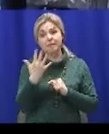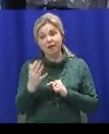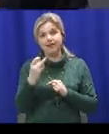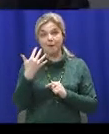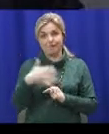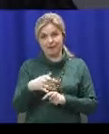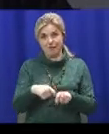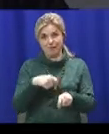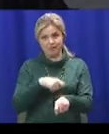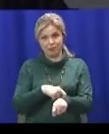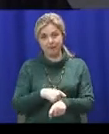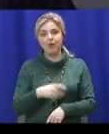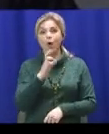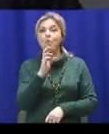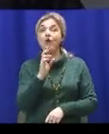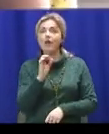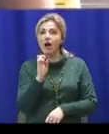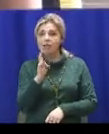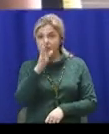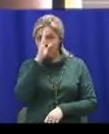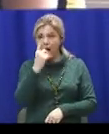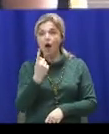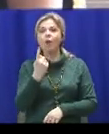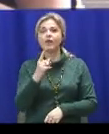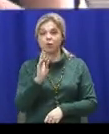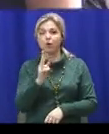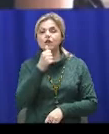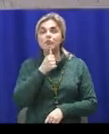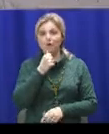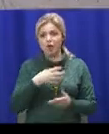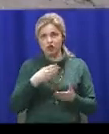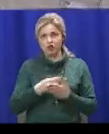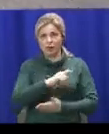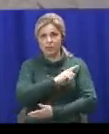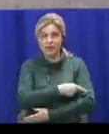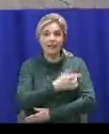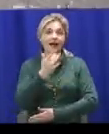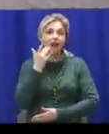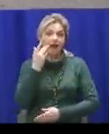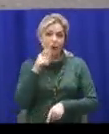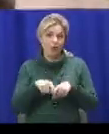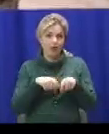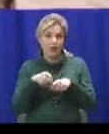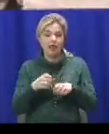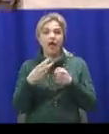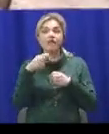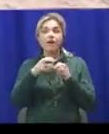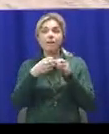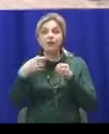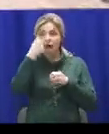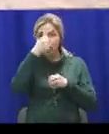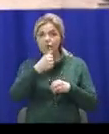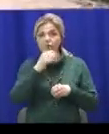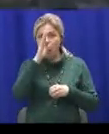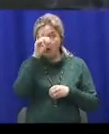метрів. Богдан – один серед тих, хто випробовує свої сили у легкій атлетиці. В 2015 році юнак воював в складі